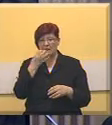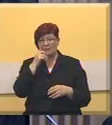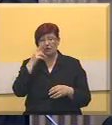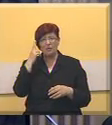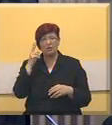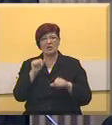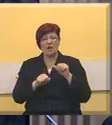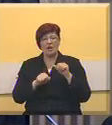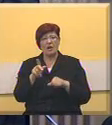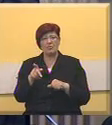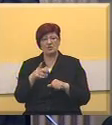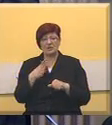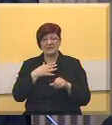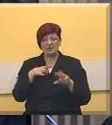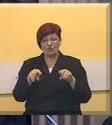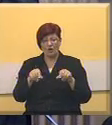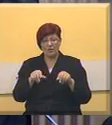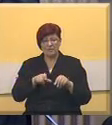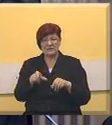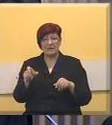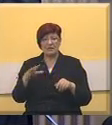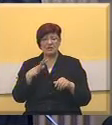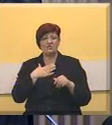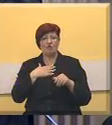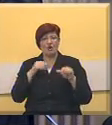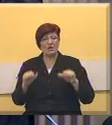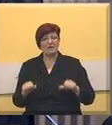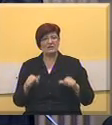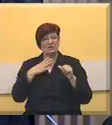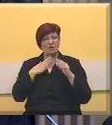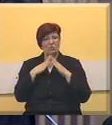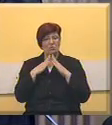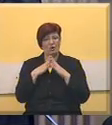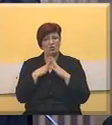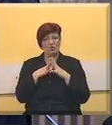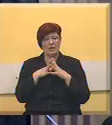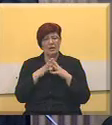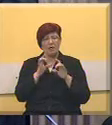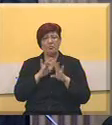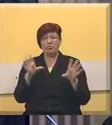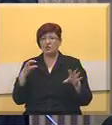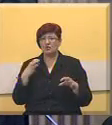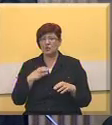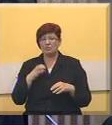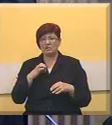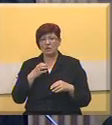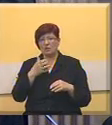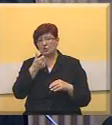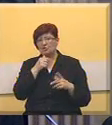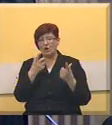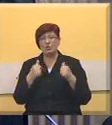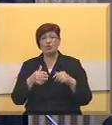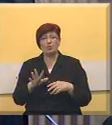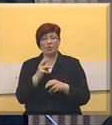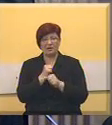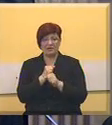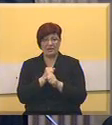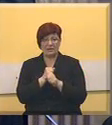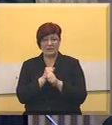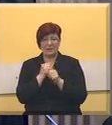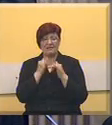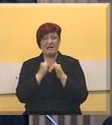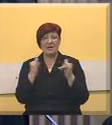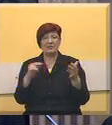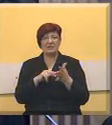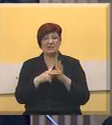procese na svojim njivama i gazdinstvima bez obzira kojom se granom poljoprivrede bavi. Napredne tehnologije